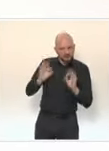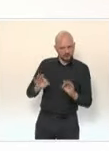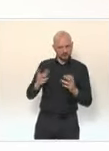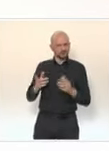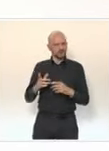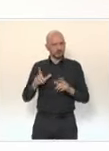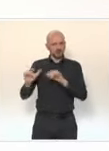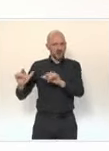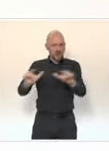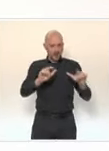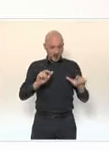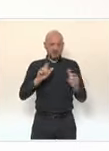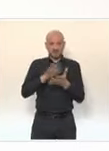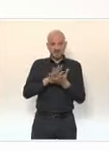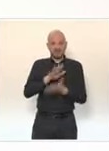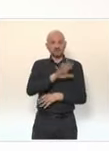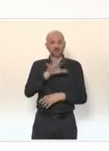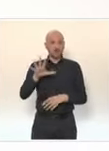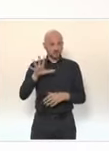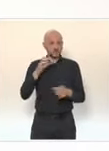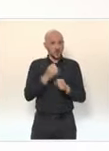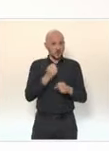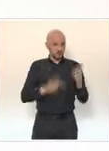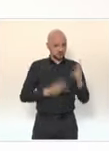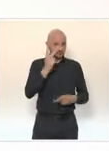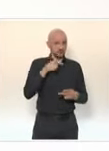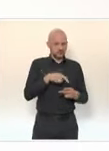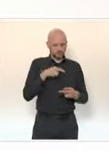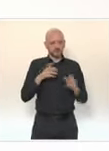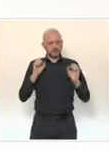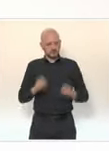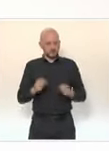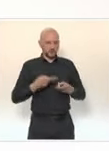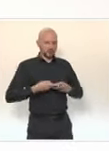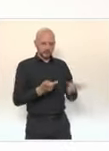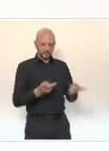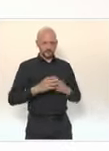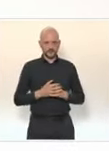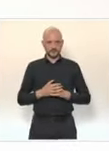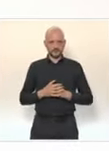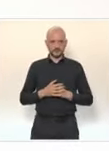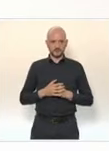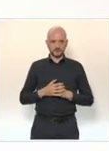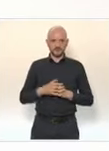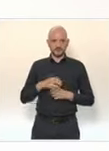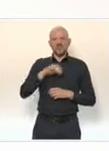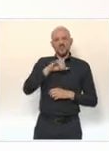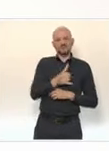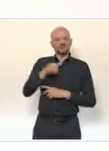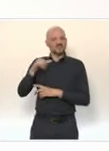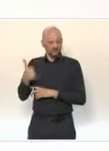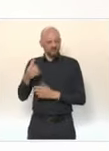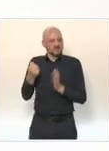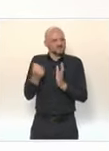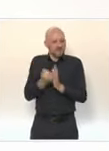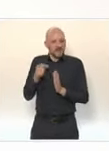âgés de 55 ans et plus sans condition. Les 200 000 premiers vaccins sont livrés aux pharmacies, aux